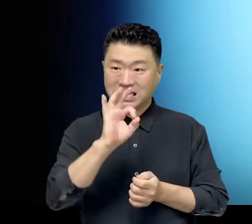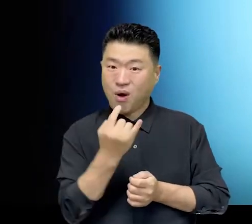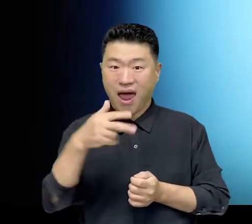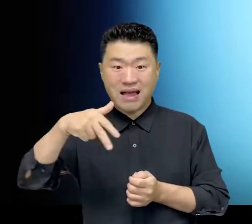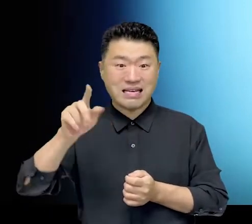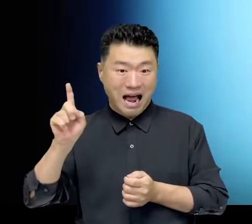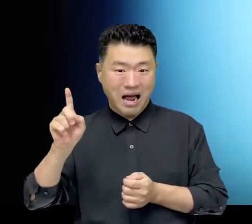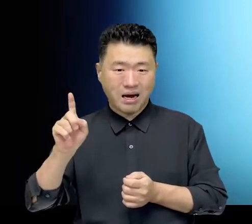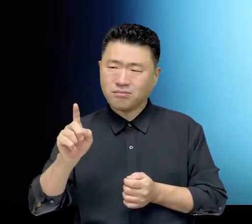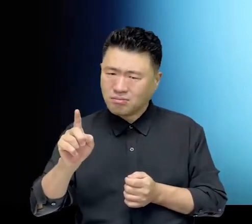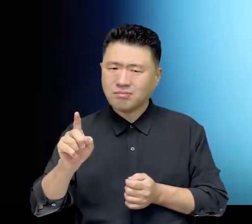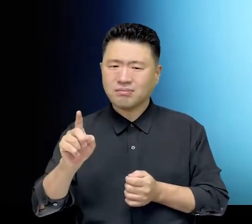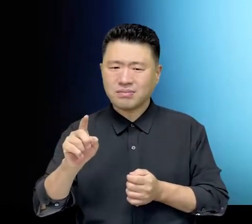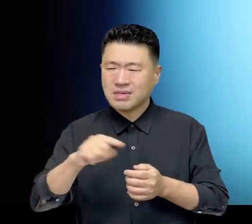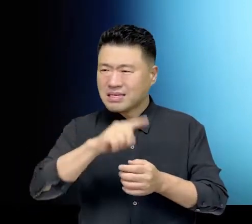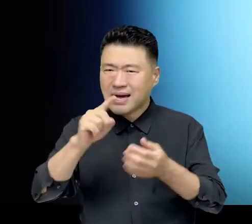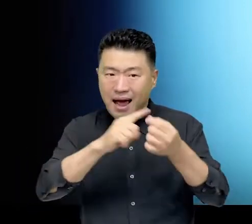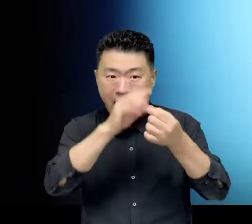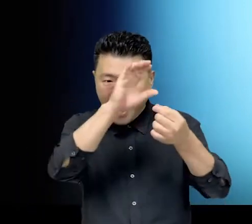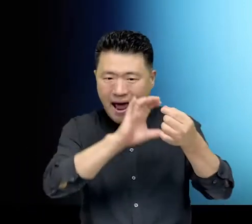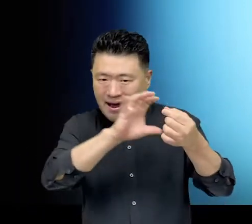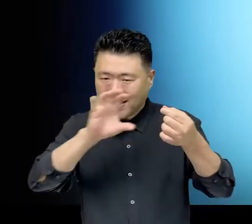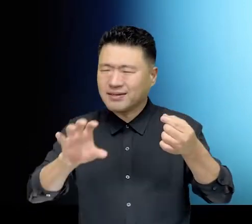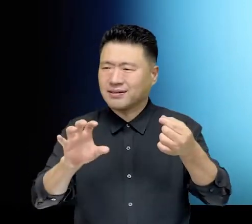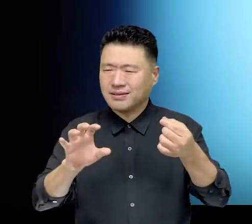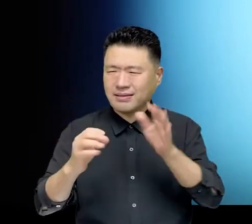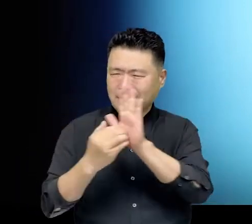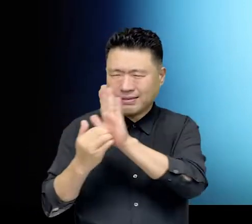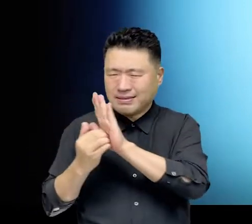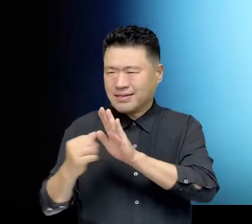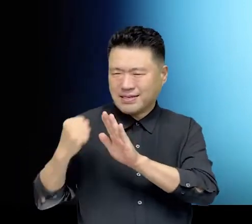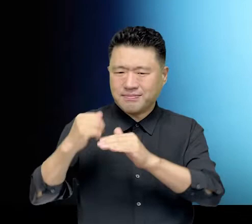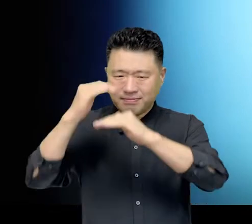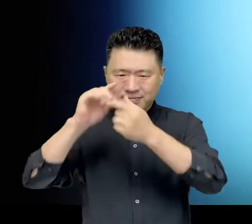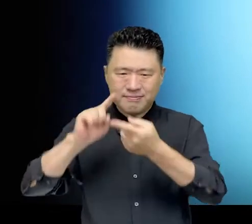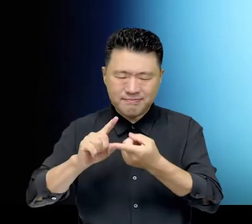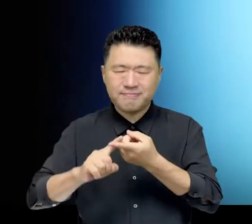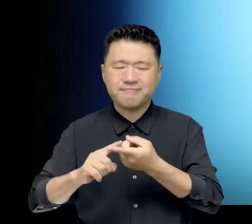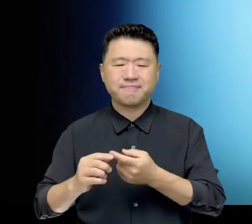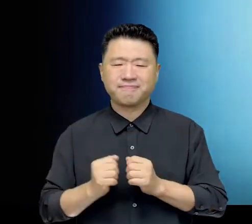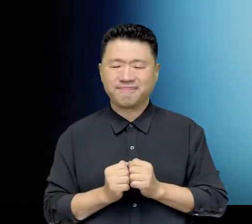치회자, 명사, 날단어의 면역력을 가진 사람